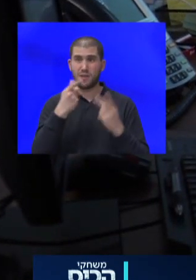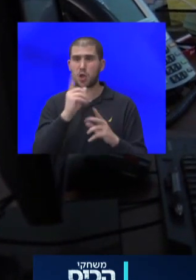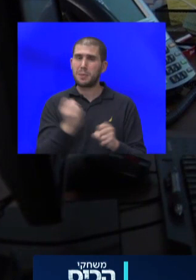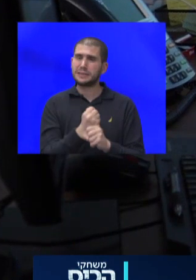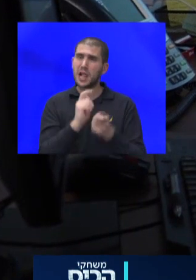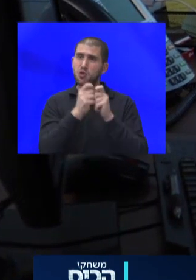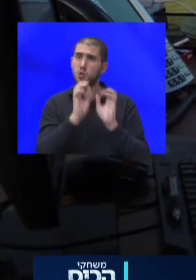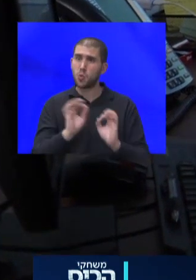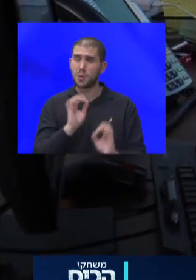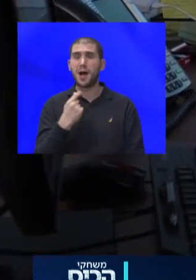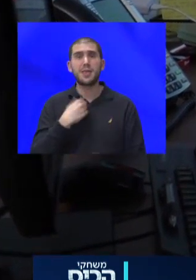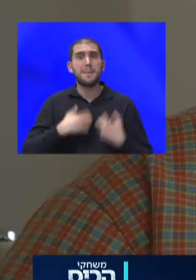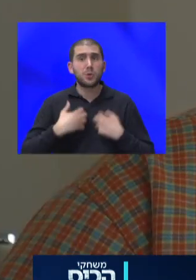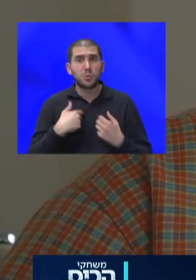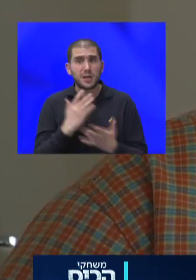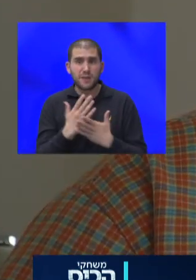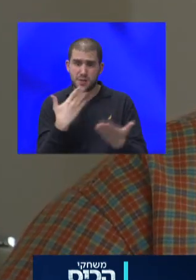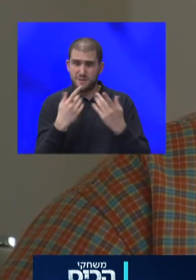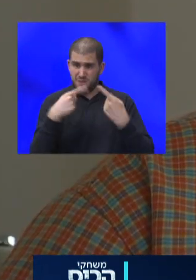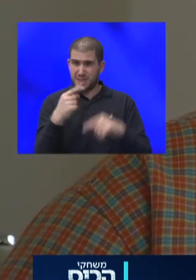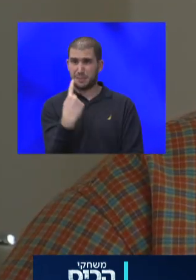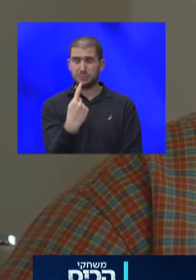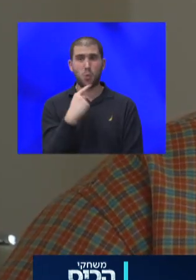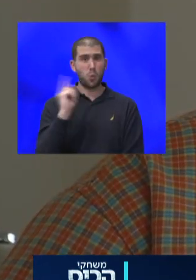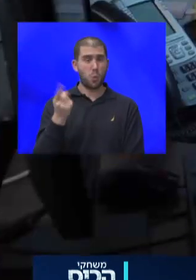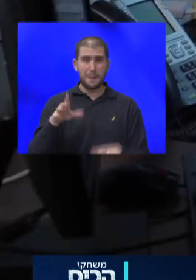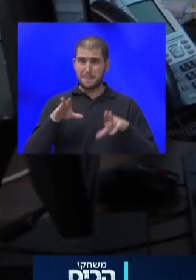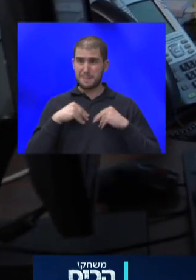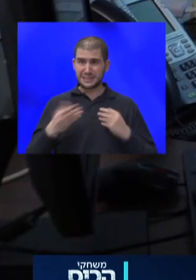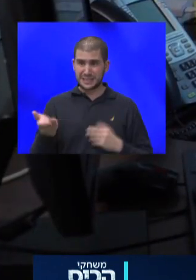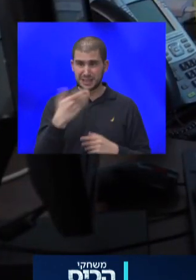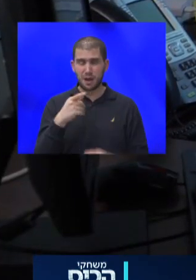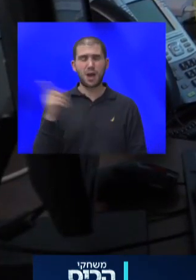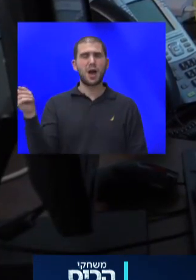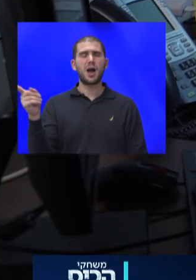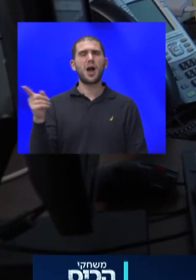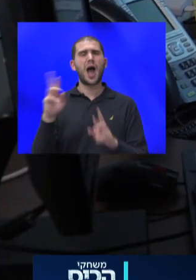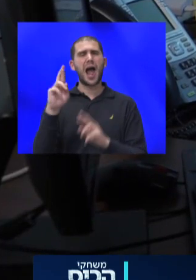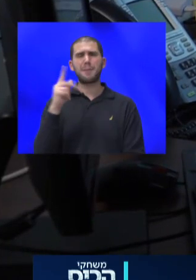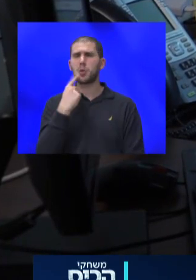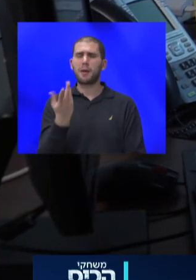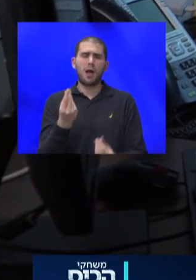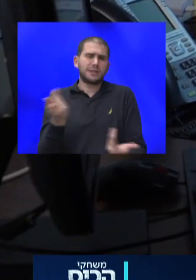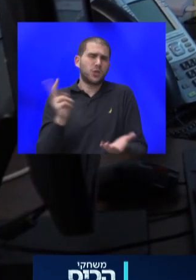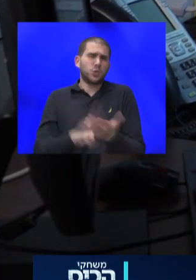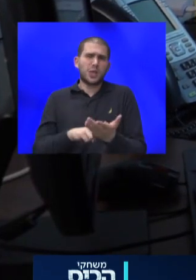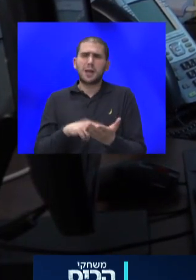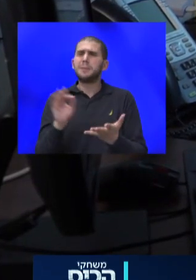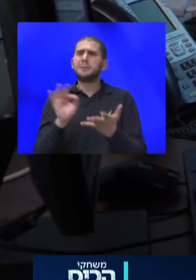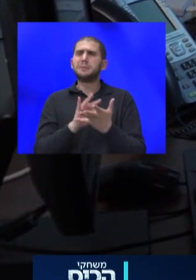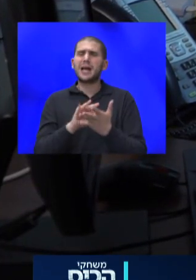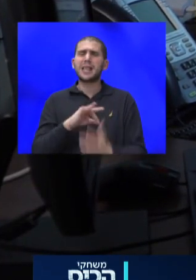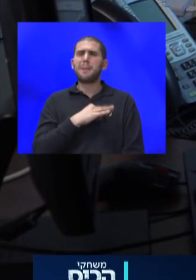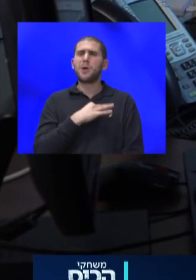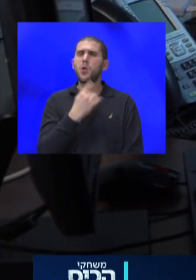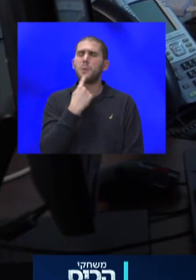רוצים. אנחנו יושבים בוועדה, כולם מסכימים. הרלבד אומר, אתה צודק, אין לי כסף. משרד הבריאות